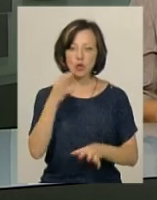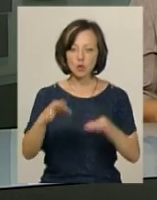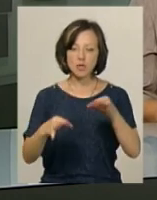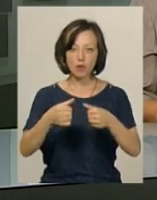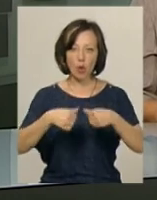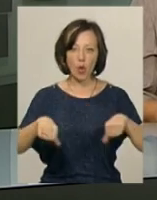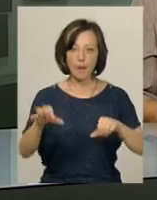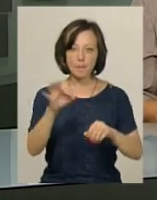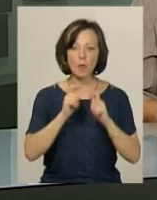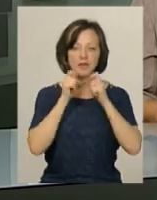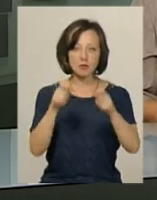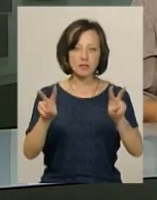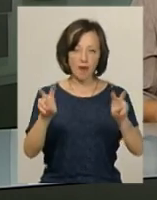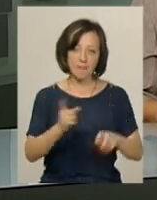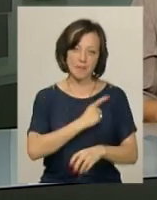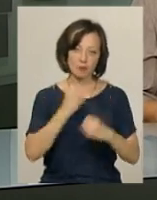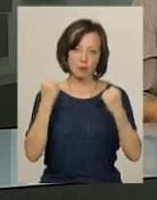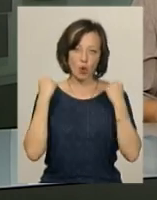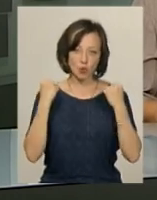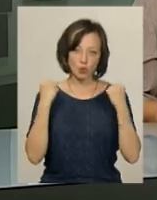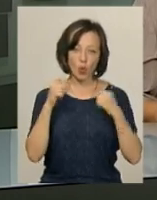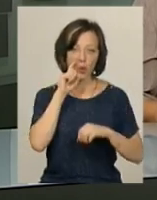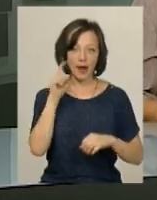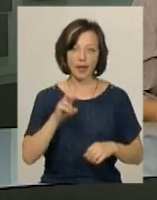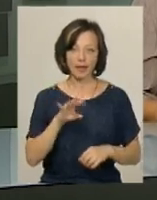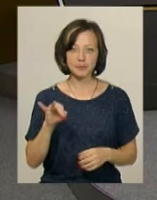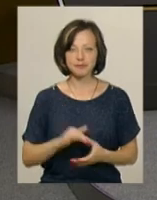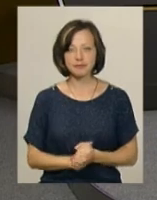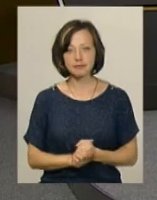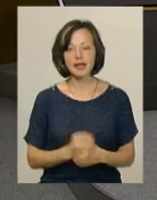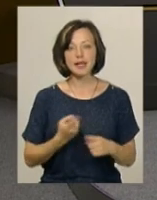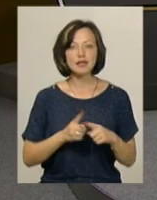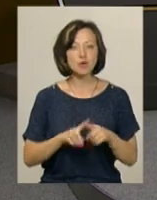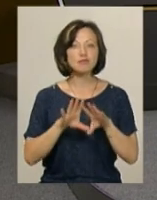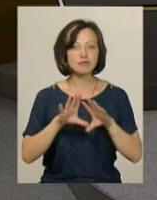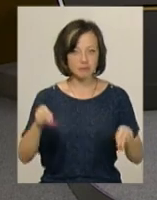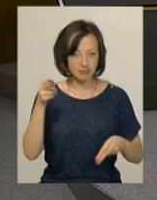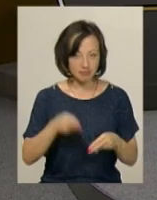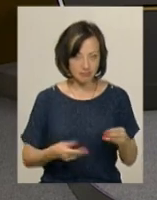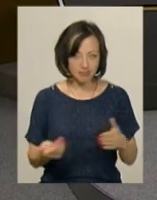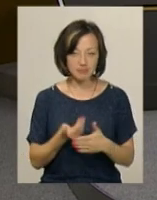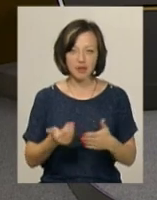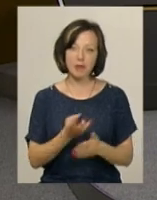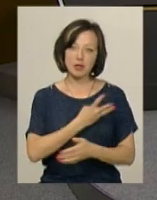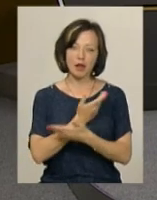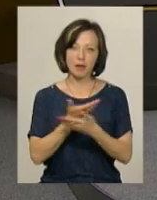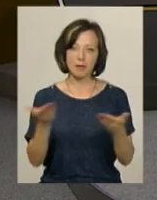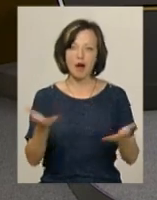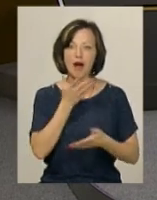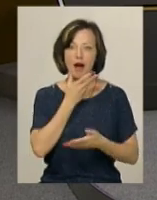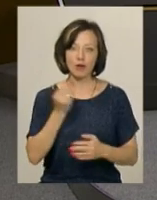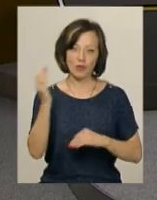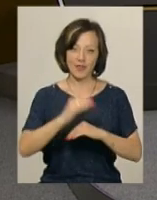суддівської колегії про присвоєння звання майстра спорту України. На цьому ми завершуємо наш випуск і бажаємо вам